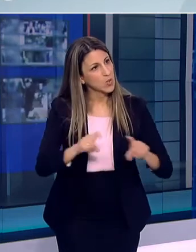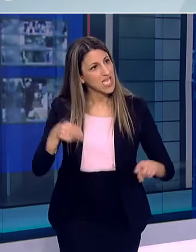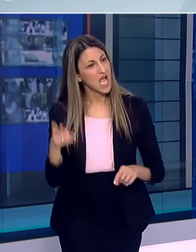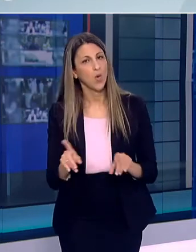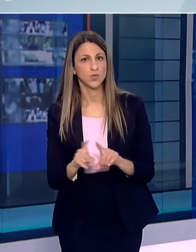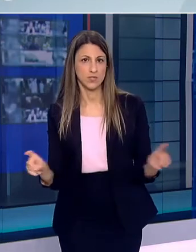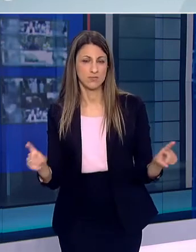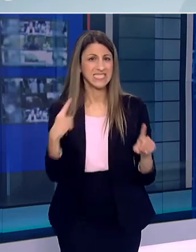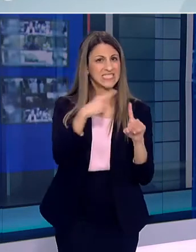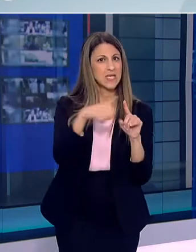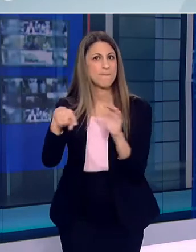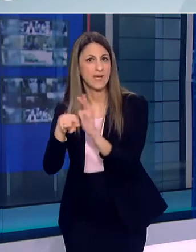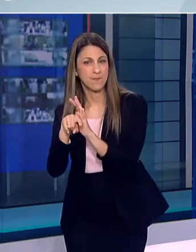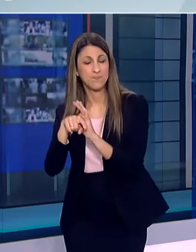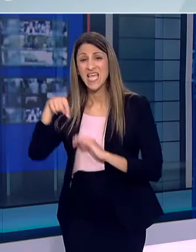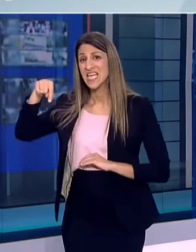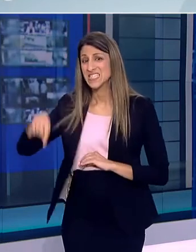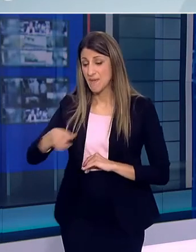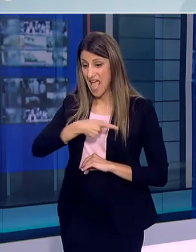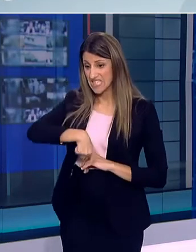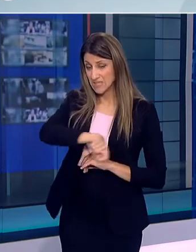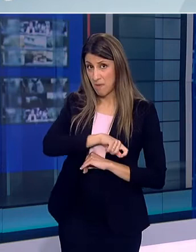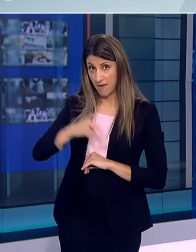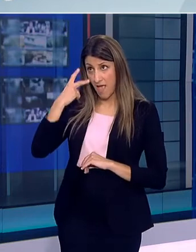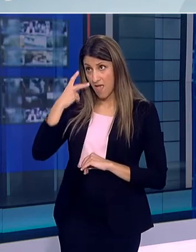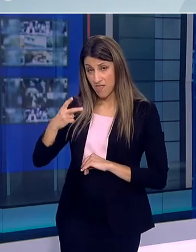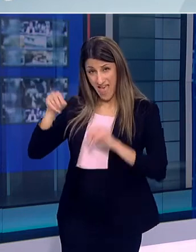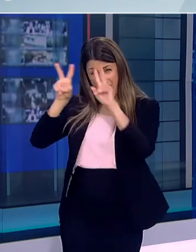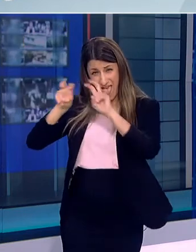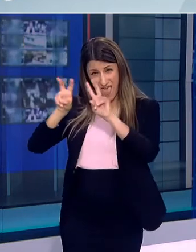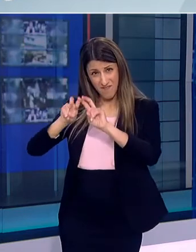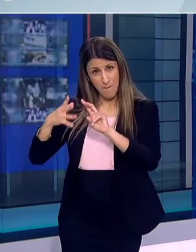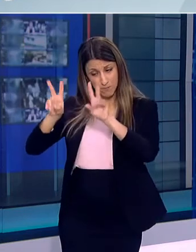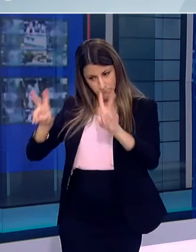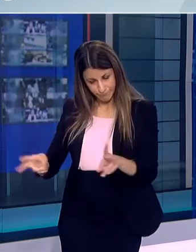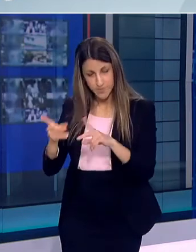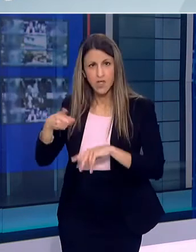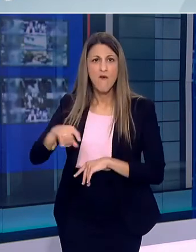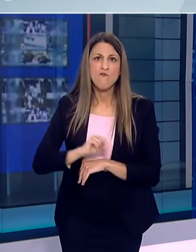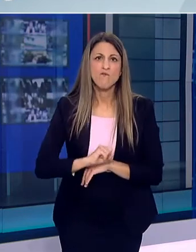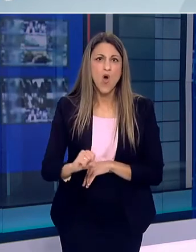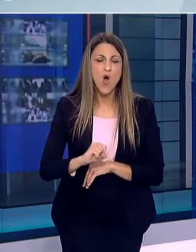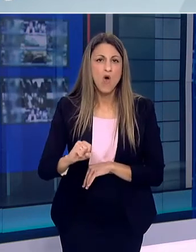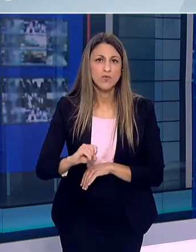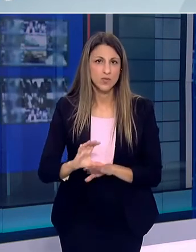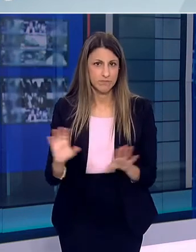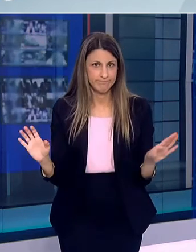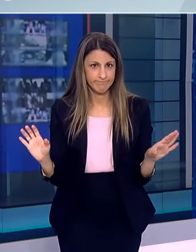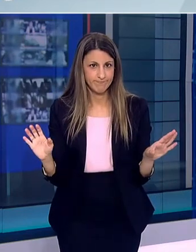ότι Είδα σήμερα μια μελέτη από την Ισπανία Ότι υπάρχει φόβος Πολλοί στα